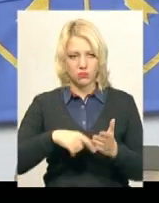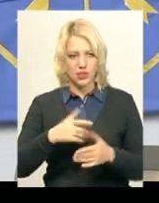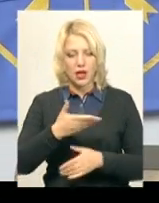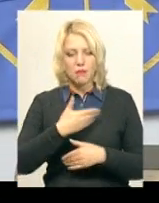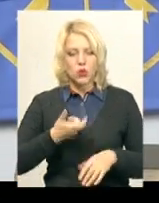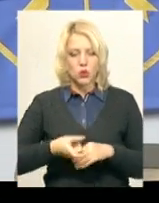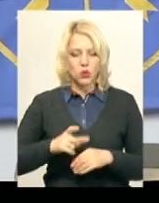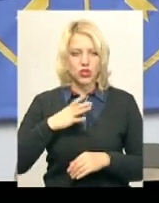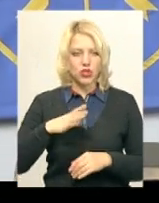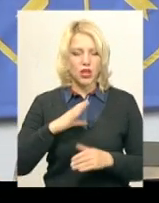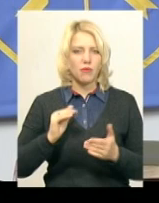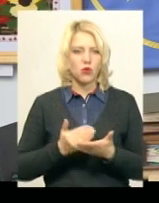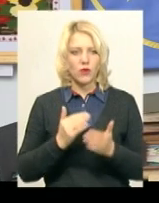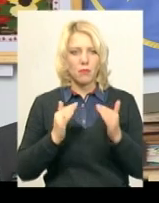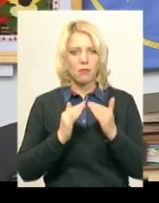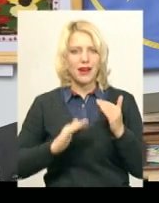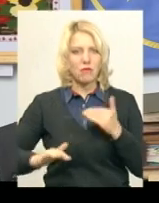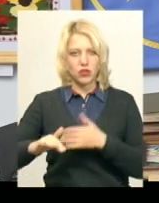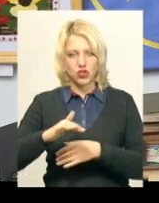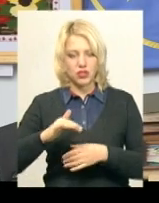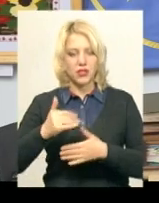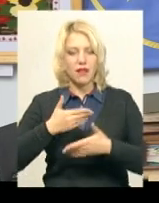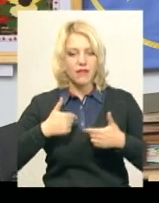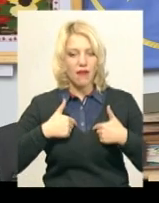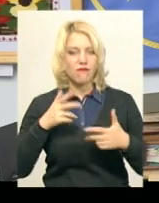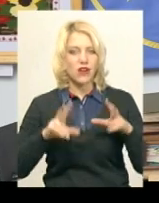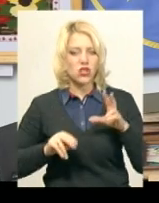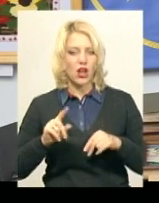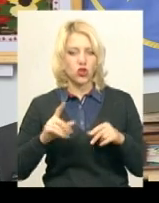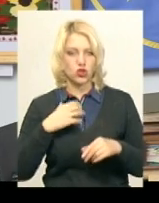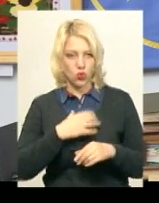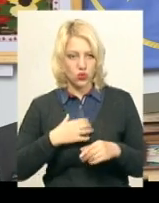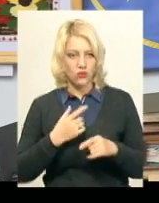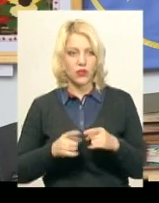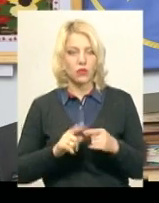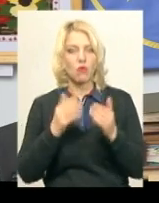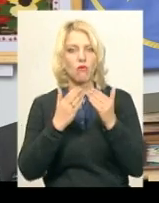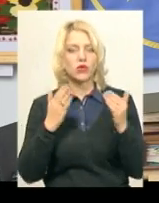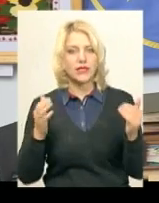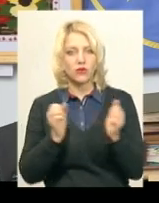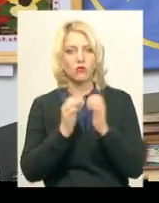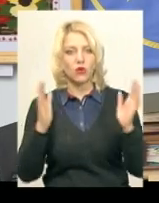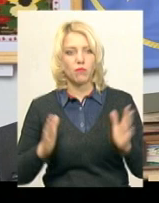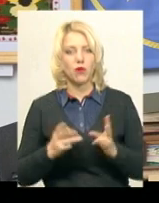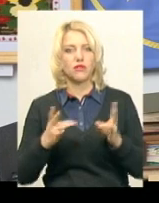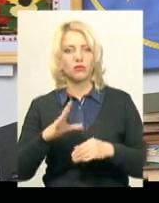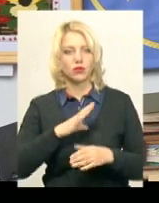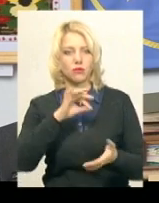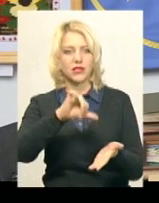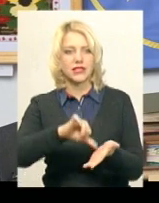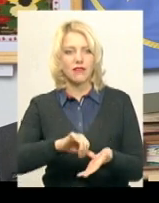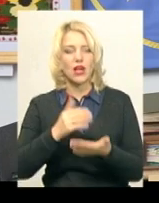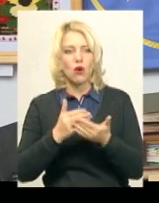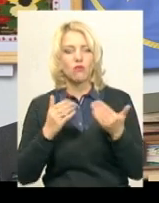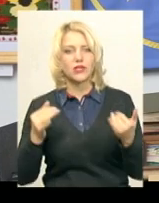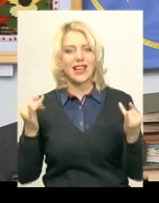чекаємо нове приміщення. Я вважаю, що основним в тому музейному комплексі має бути представлений